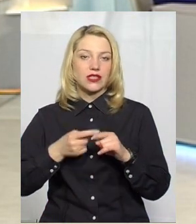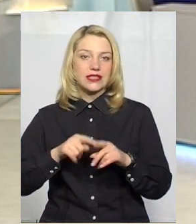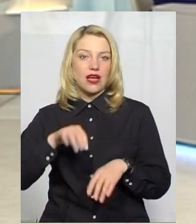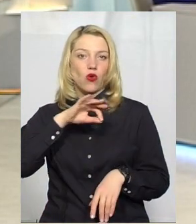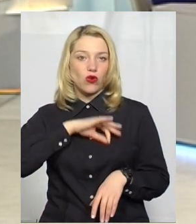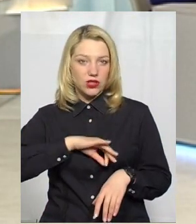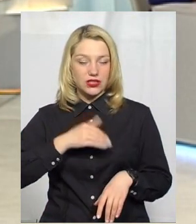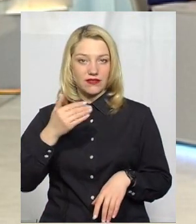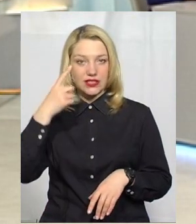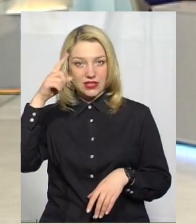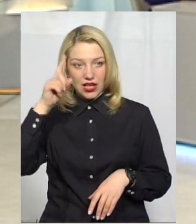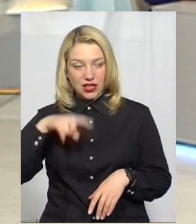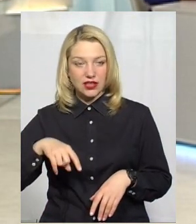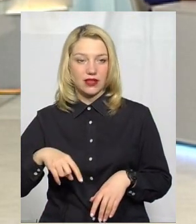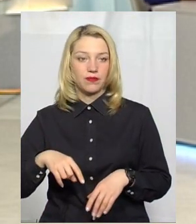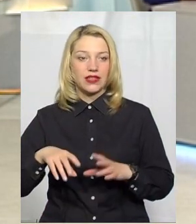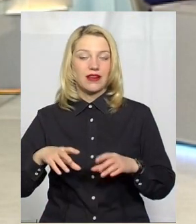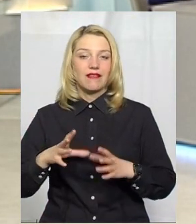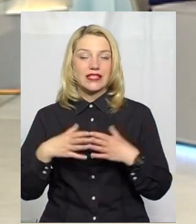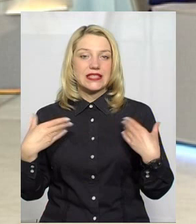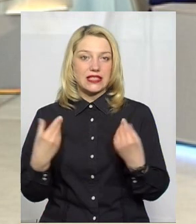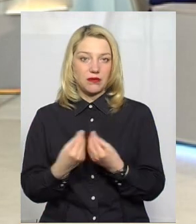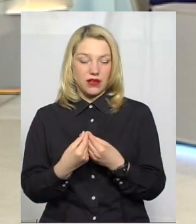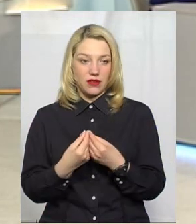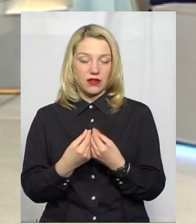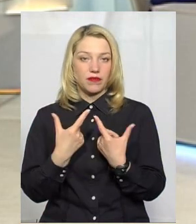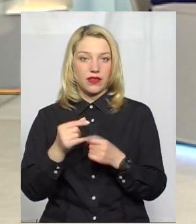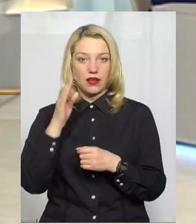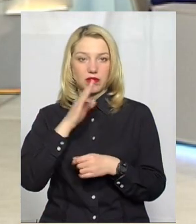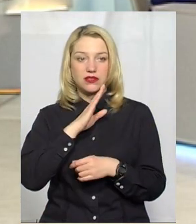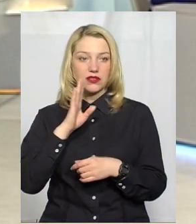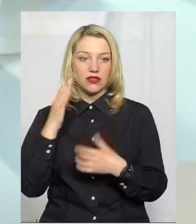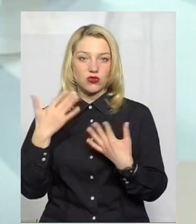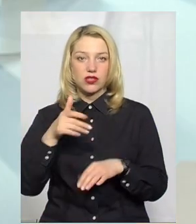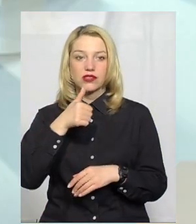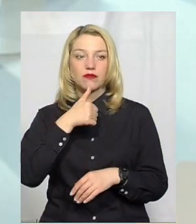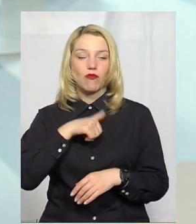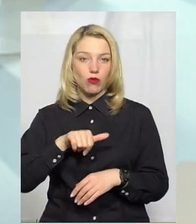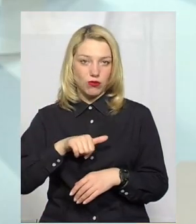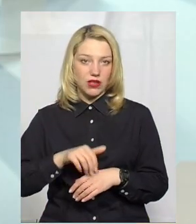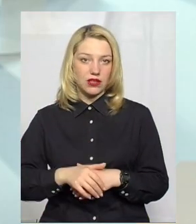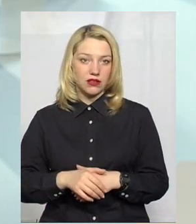ви знаєте, в сім'ях, де батьки вже спробували